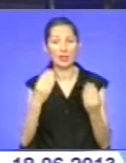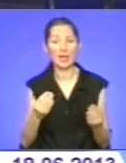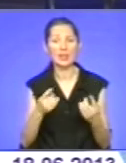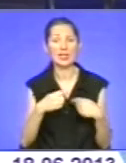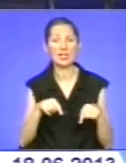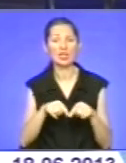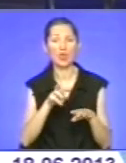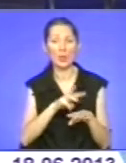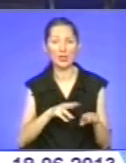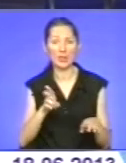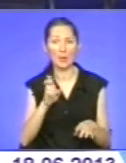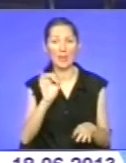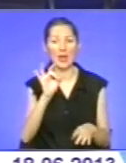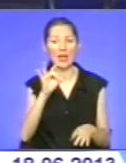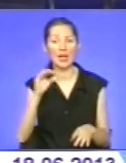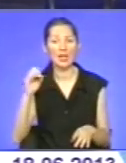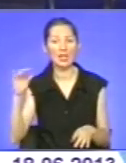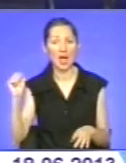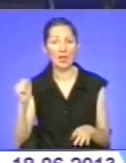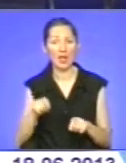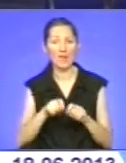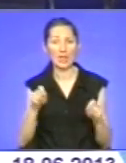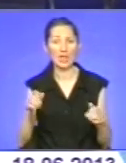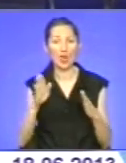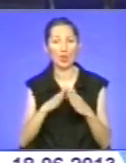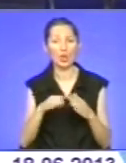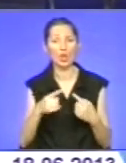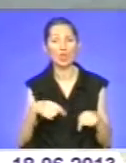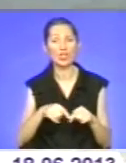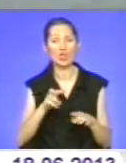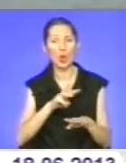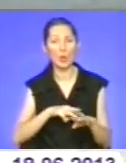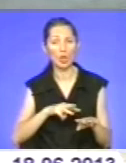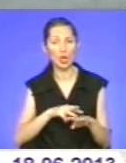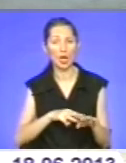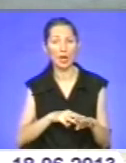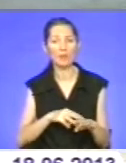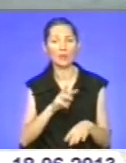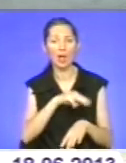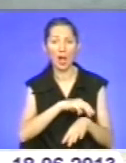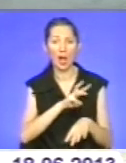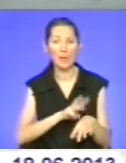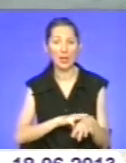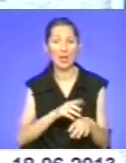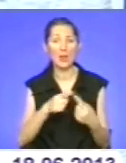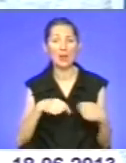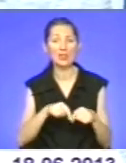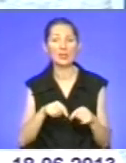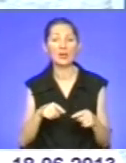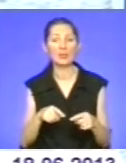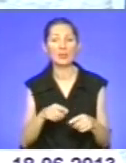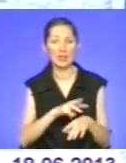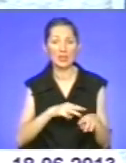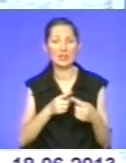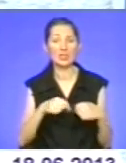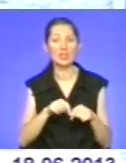міліції. У Бережанах відкрили будинок дільничного міліціонера. Подробиці у сюжеті. Капітан міліції, дільничний інспектор Наталія